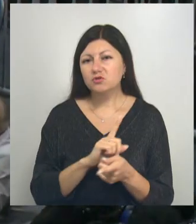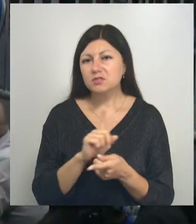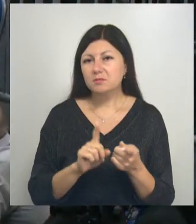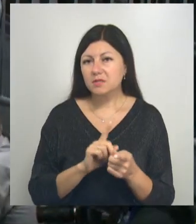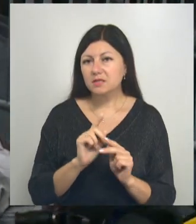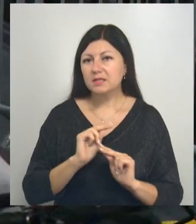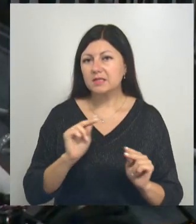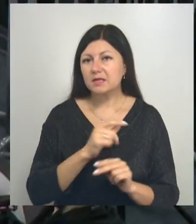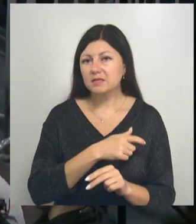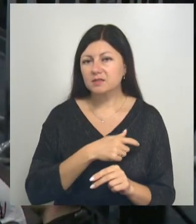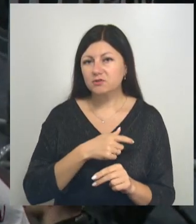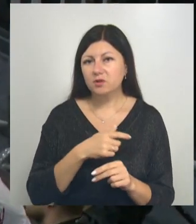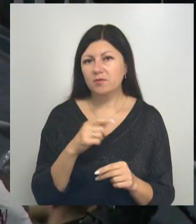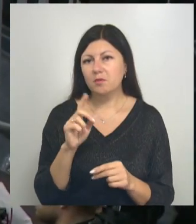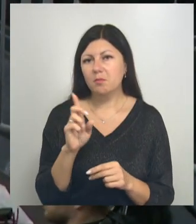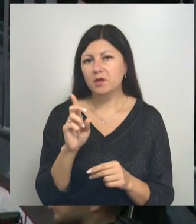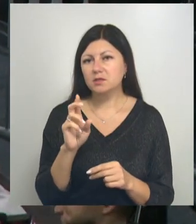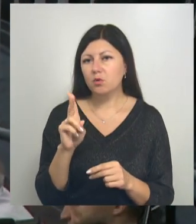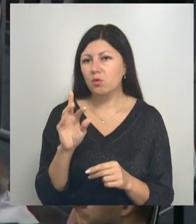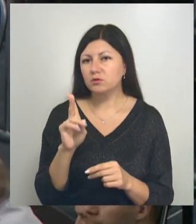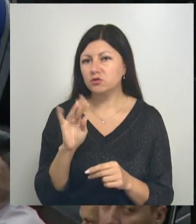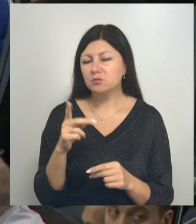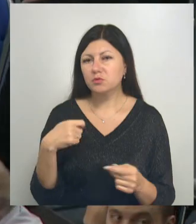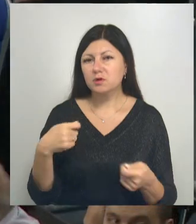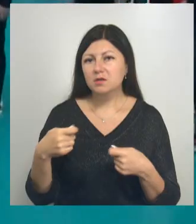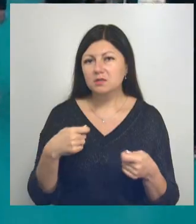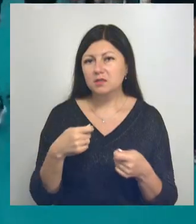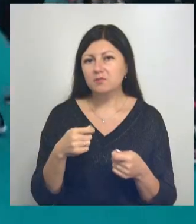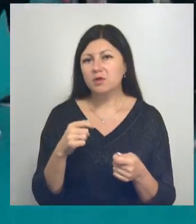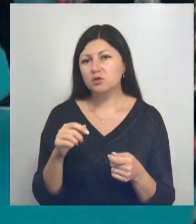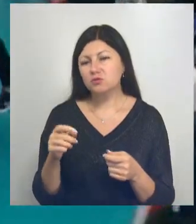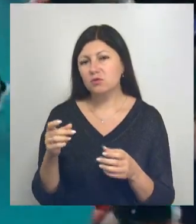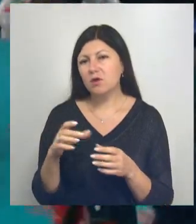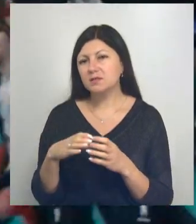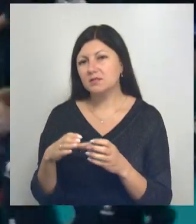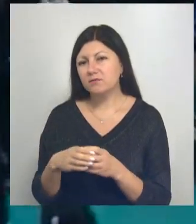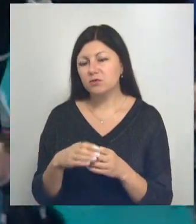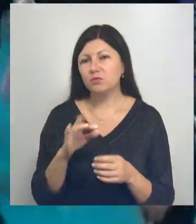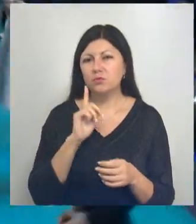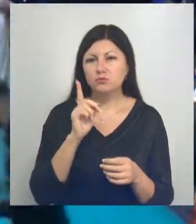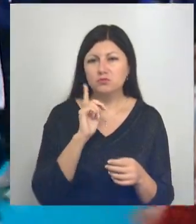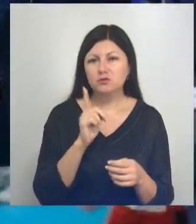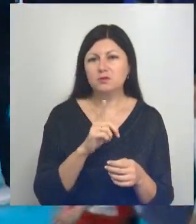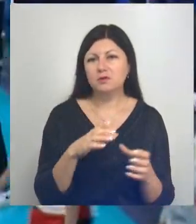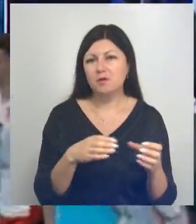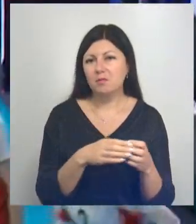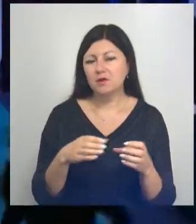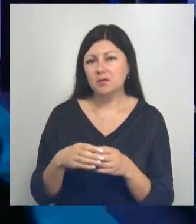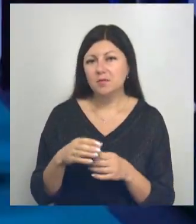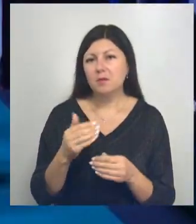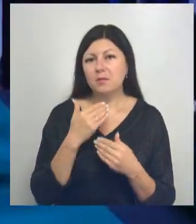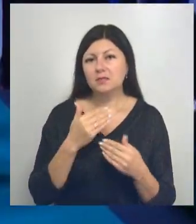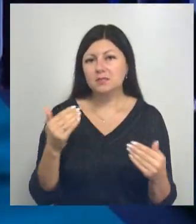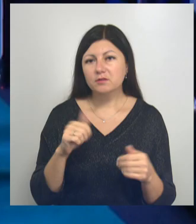На другую должность перешел Борис Колчин. Он будет координатором между основной, юношеской и молодежной командами. Последнюю